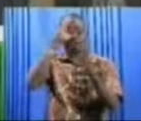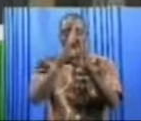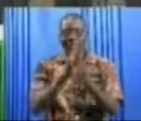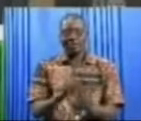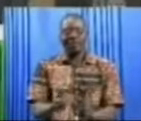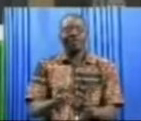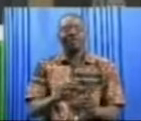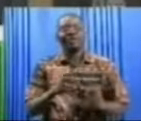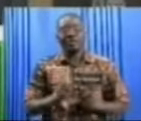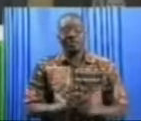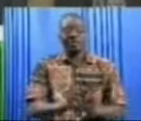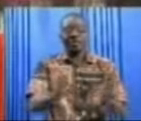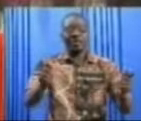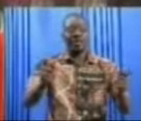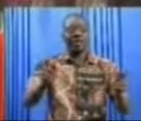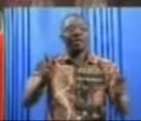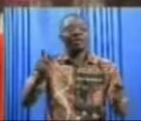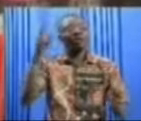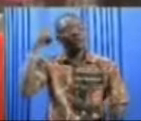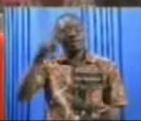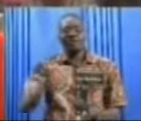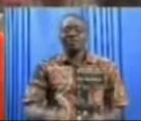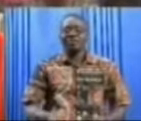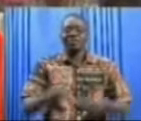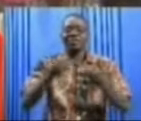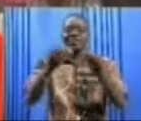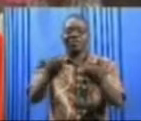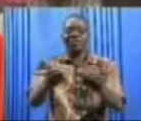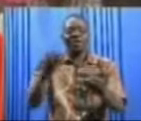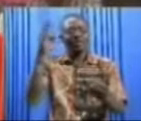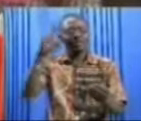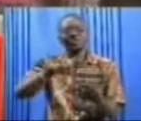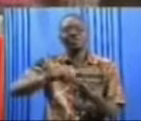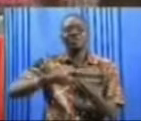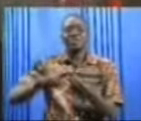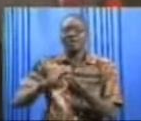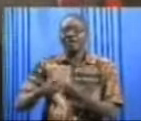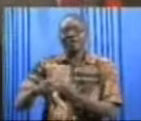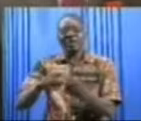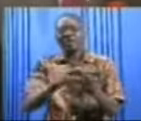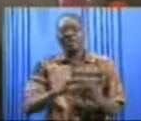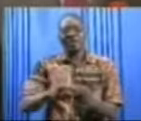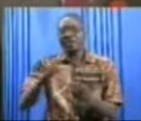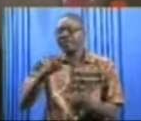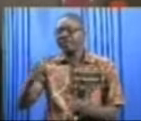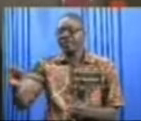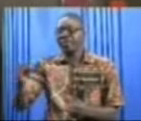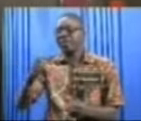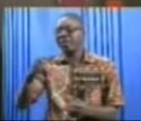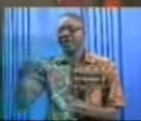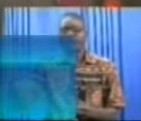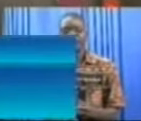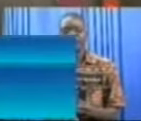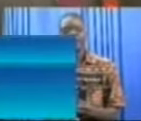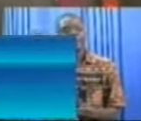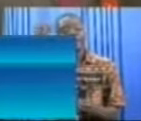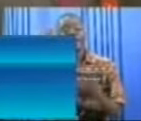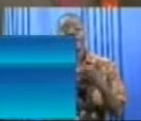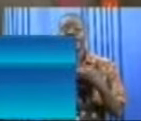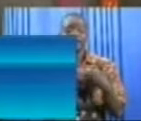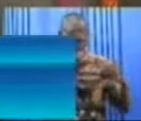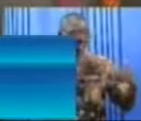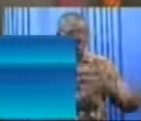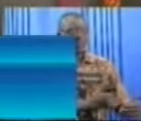corps d'armée, Emmanuel Bet, qui aura donné un coup de fouet aux relations franco-burkinabé. Il a été à nos côtés un